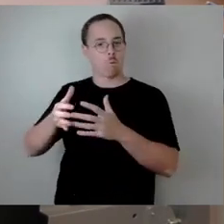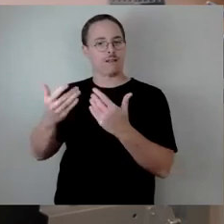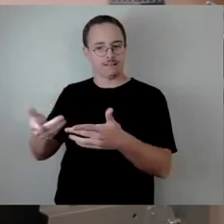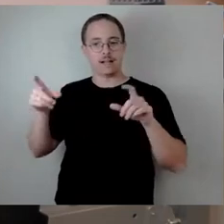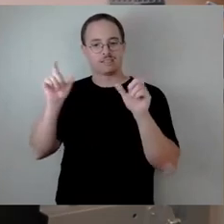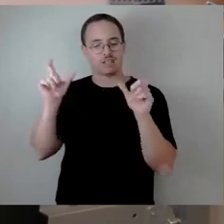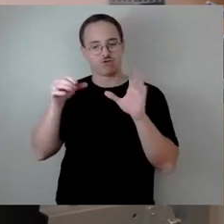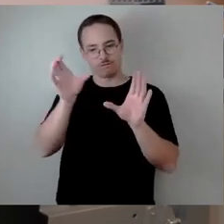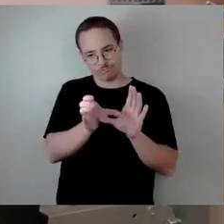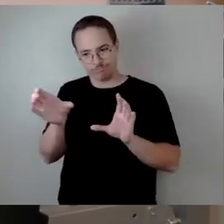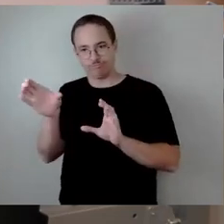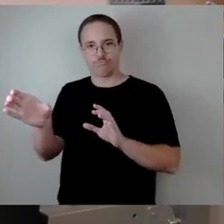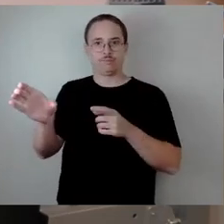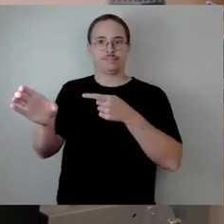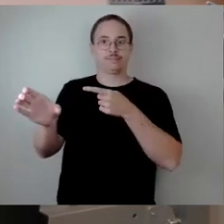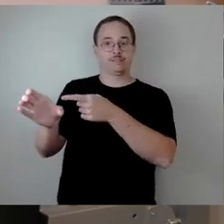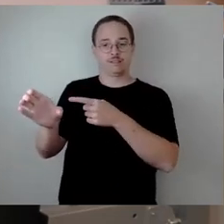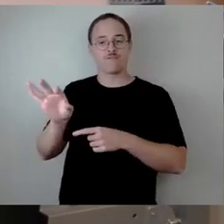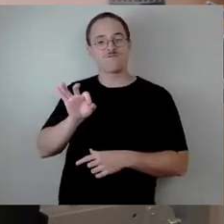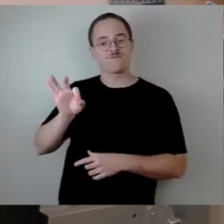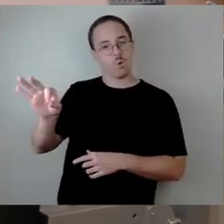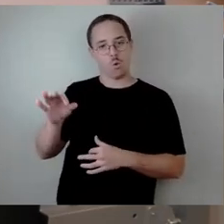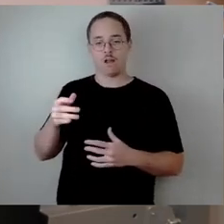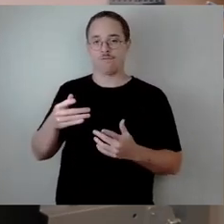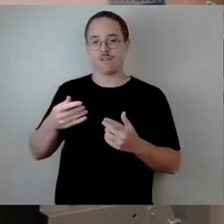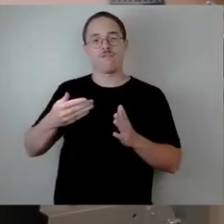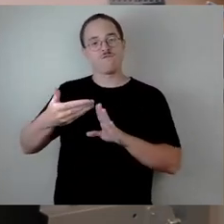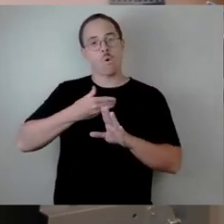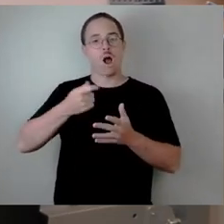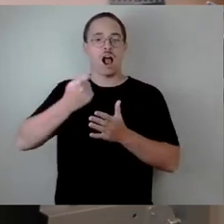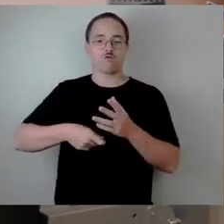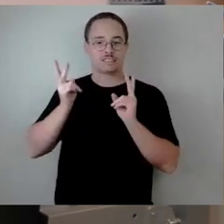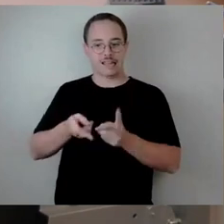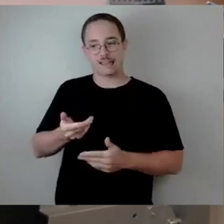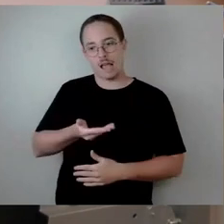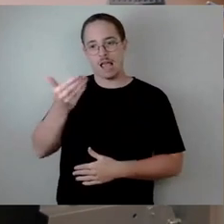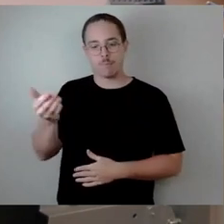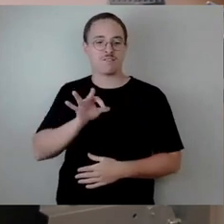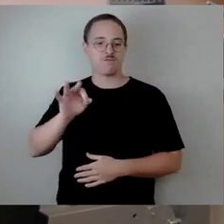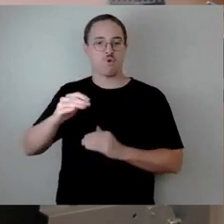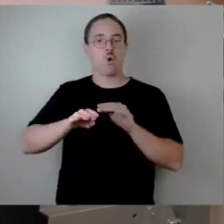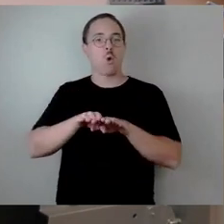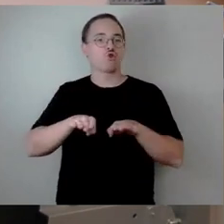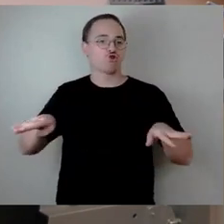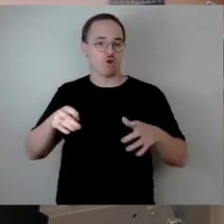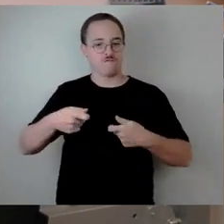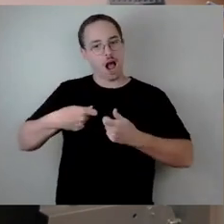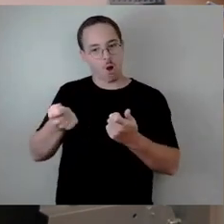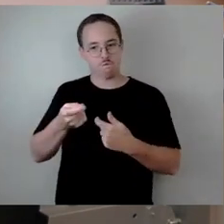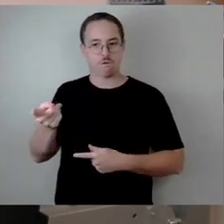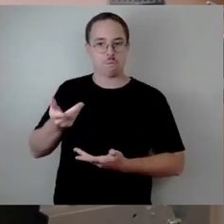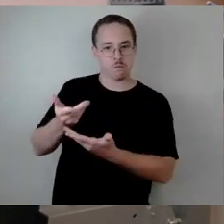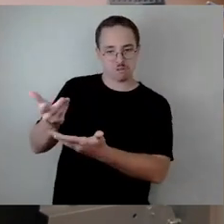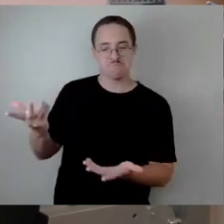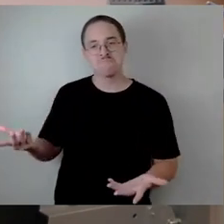ein Vorkaufsrecht eingeräumt wird, wenn es um Grundstücksverkäufe geht. Von daher ist das schon